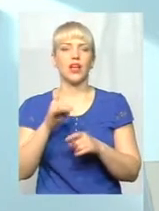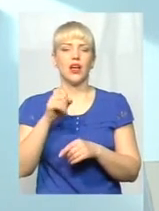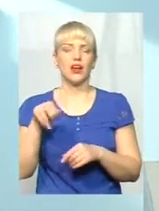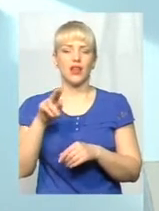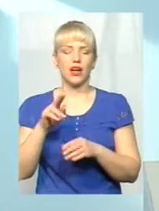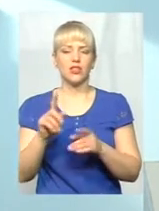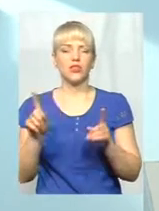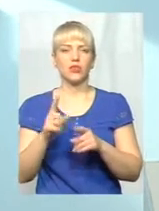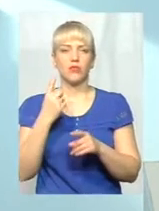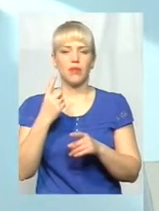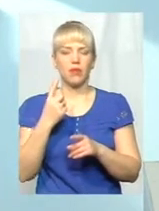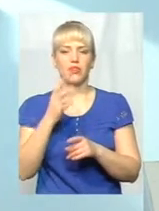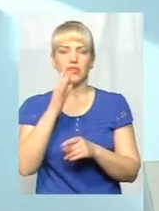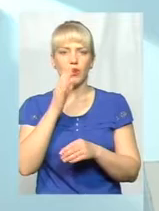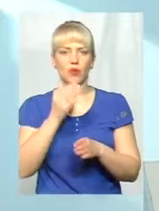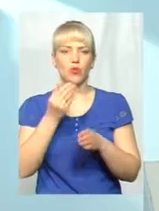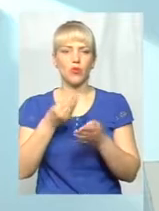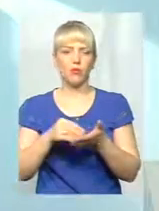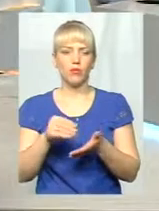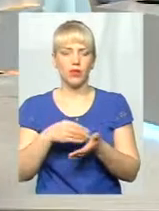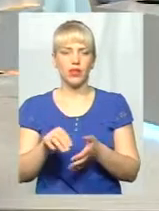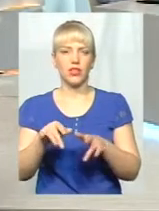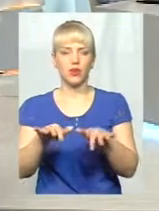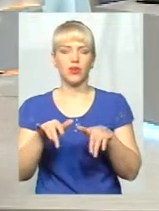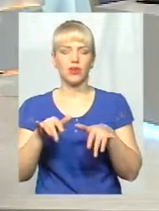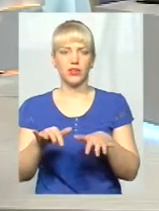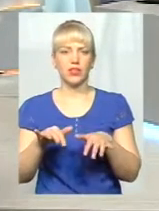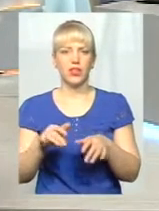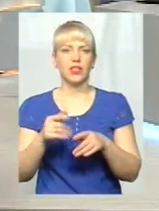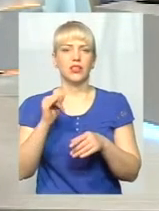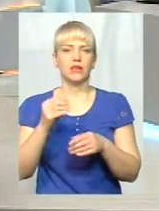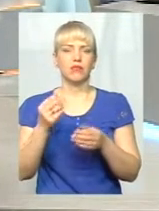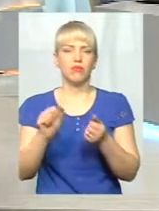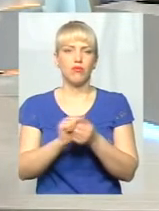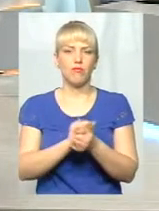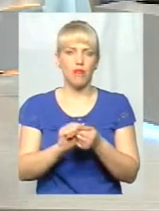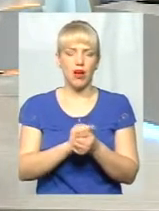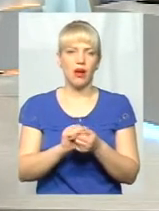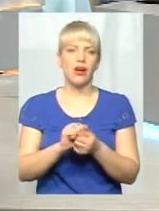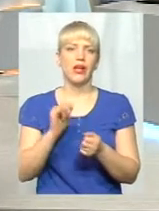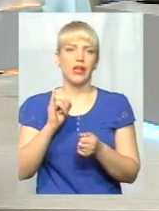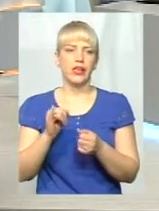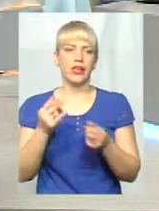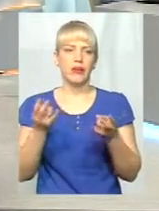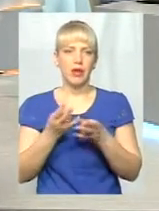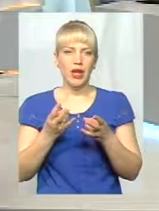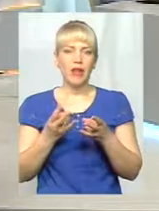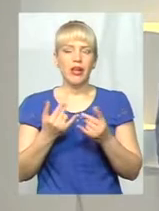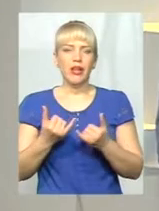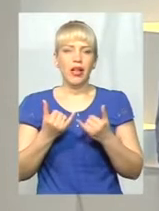закупили оргтехніку, комп'ютери, бумагу, тому що процес почався, і нам потрібно на цьому мати обладнання.